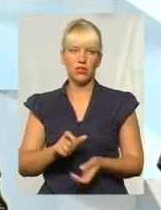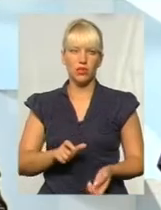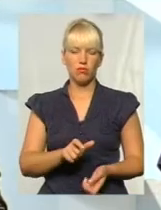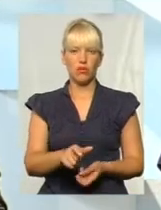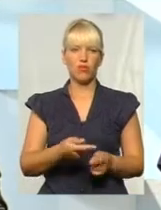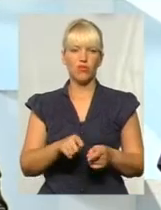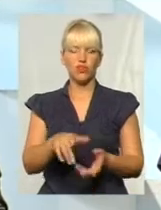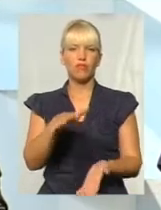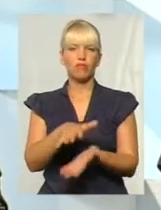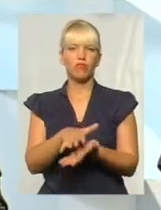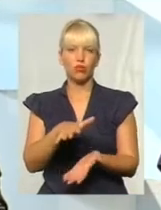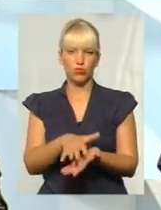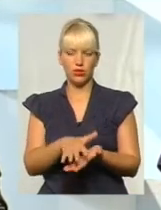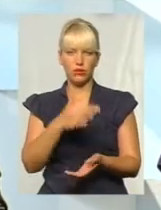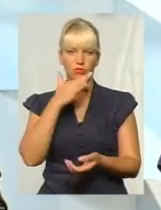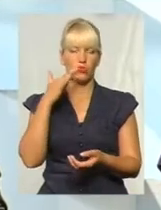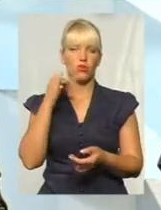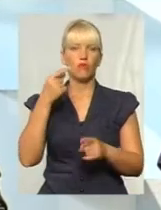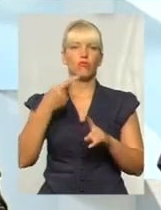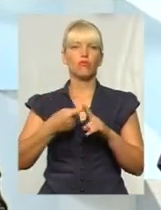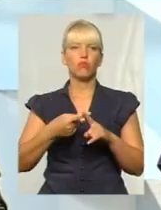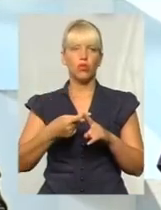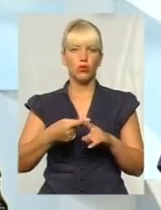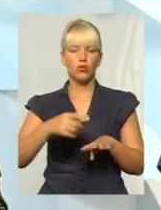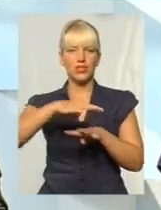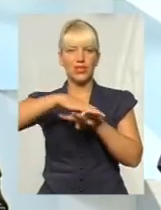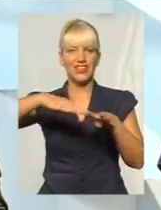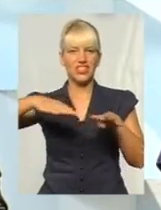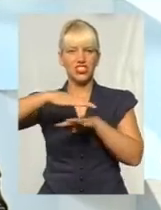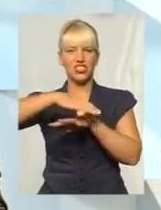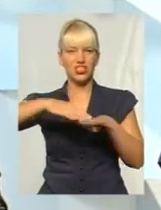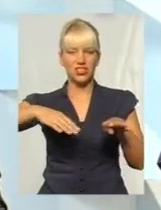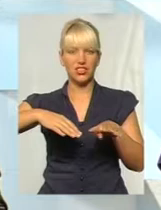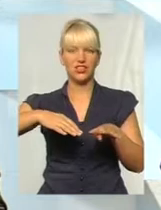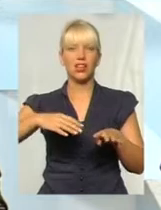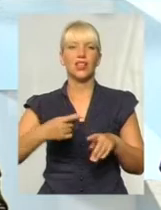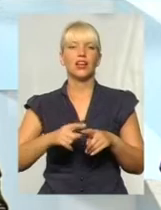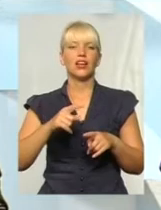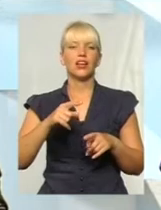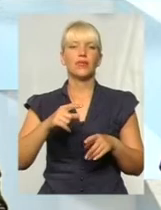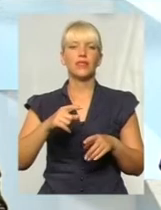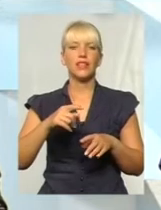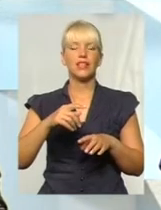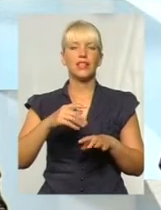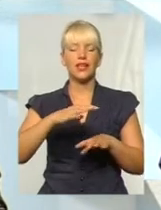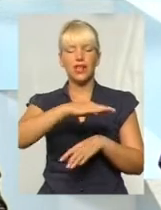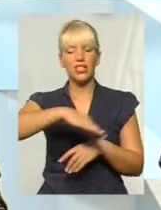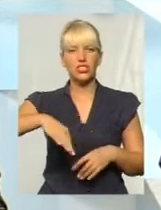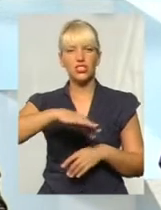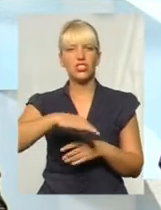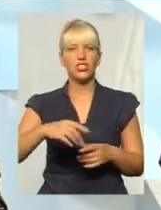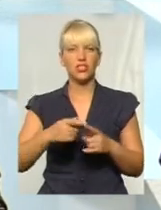бруді, плюс каналізаційні решітки, які розташовані повздовж дороги. Тому, ну,